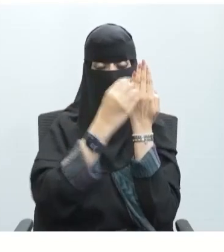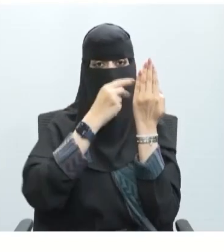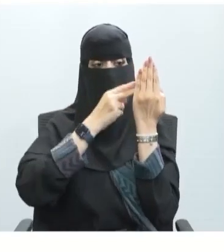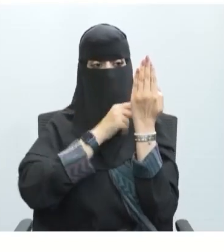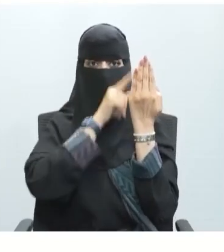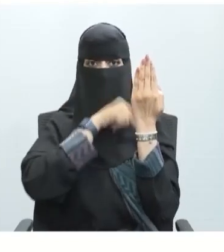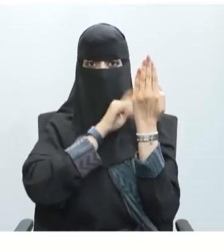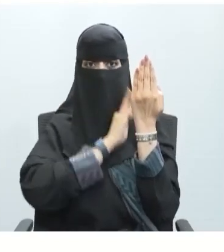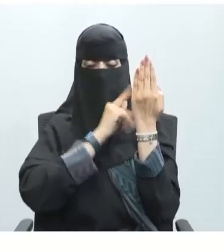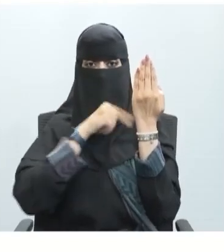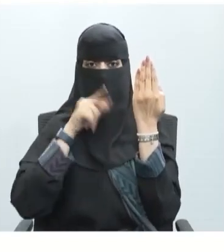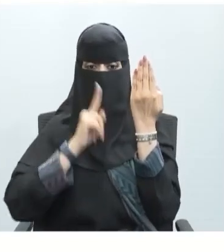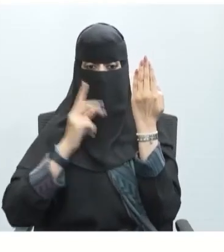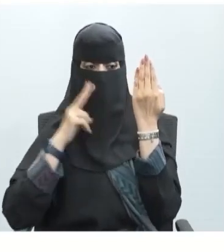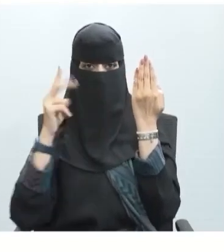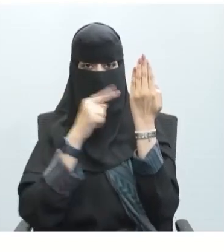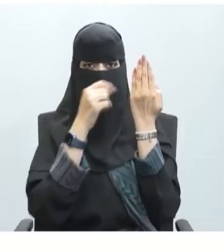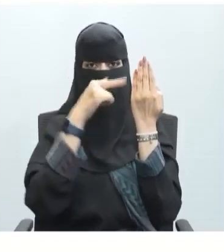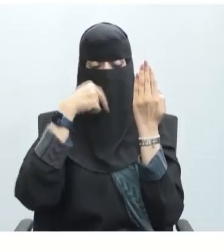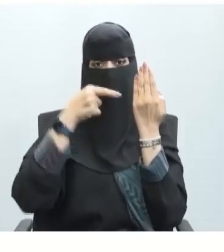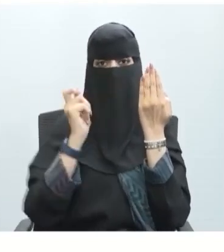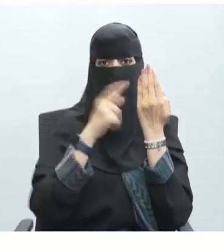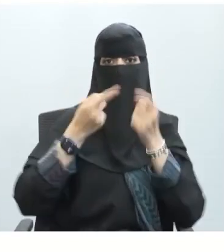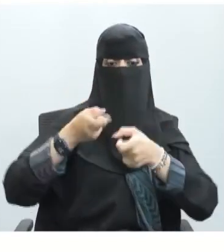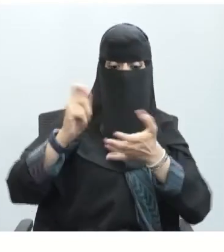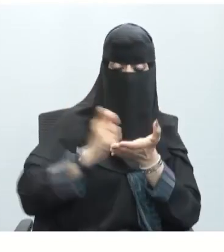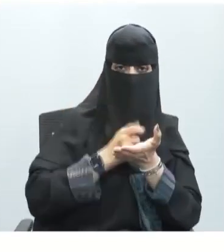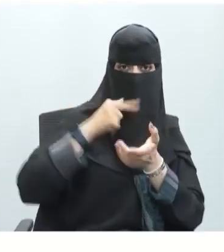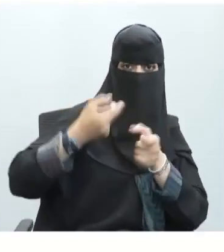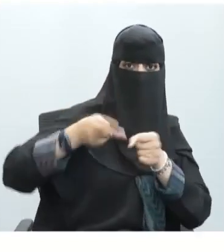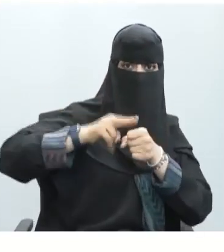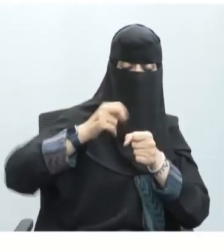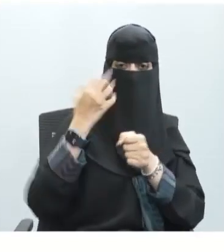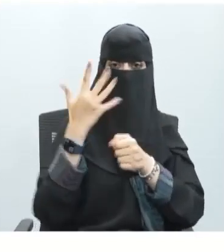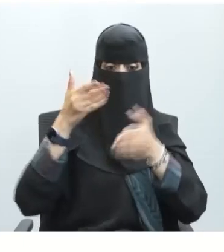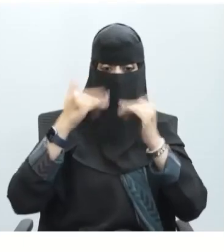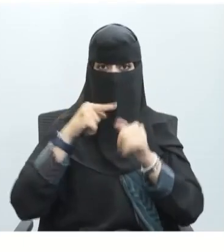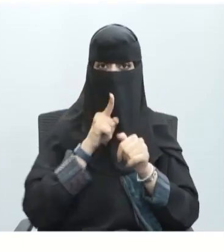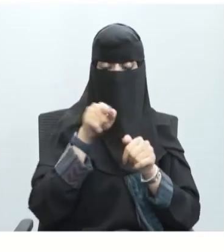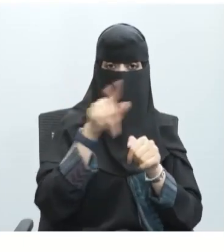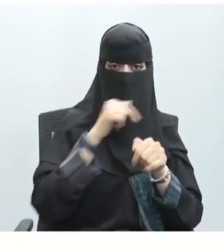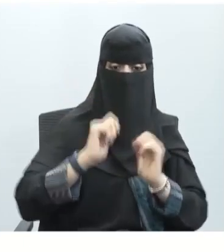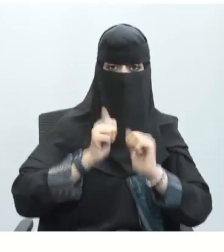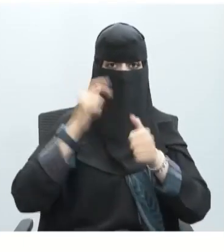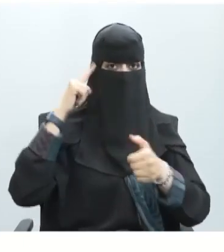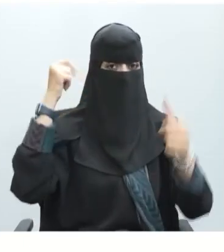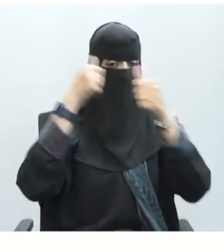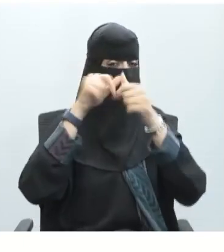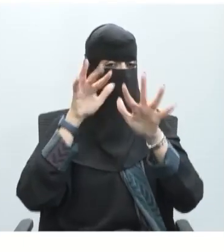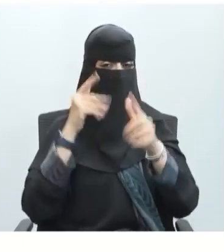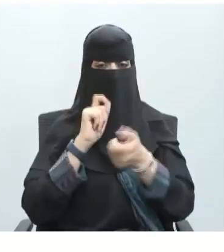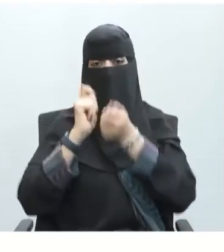الخطوة الثلاثة وسجل استجابة الشخص بعد كل محاولة في الخطوة الخامسة يطلب منا قم بعصف ذهني